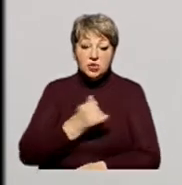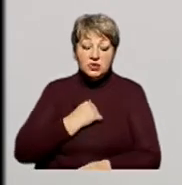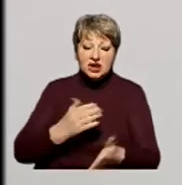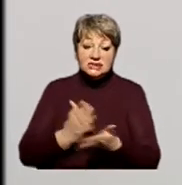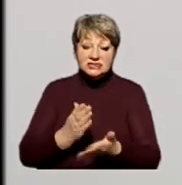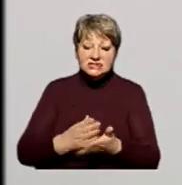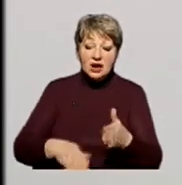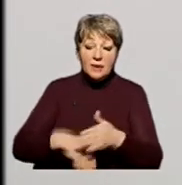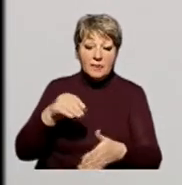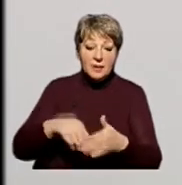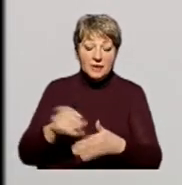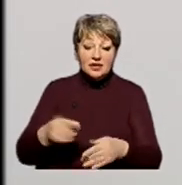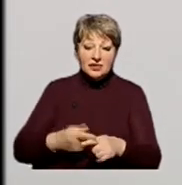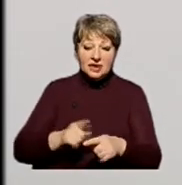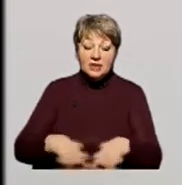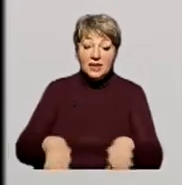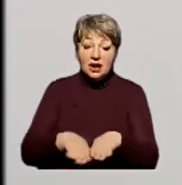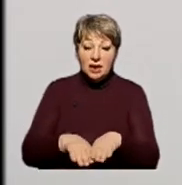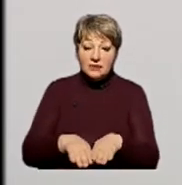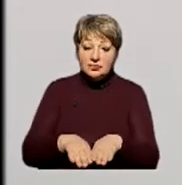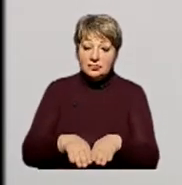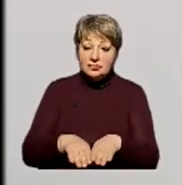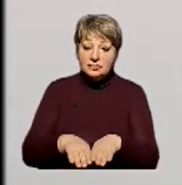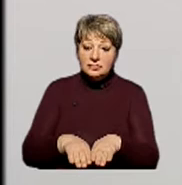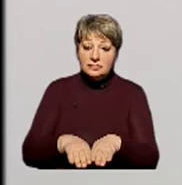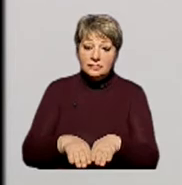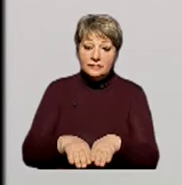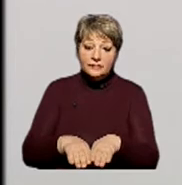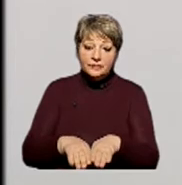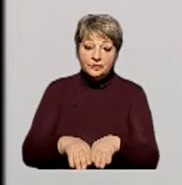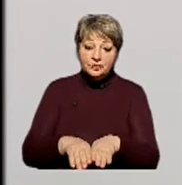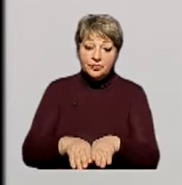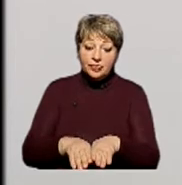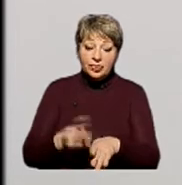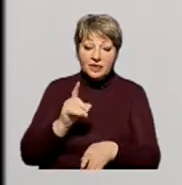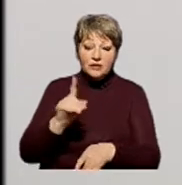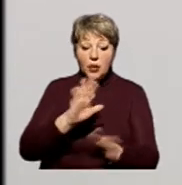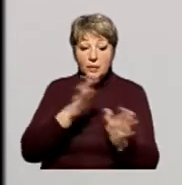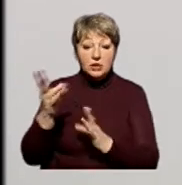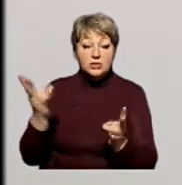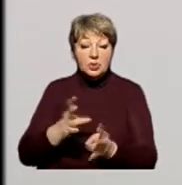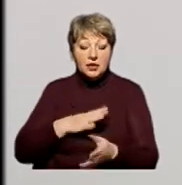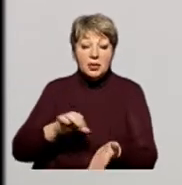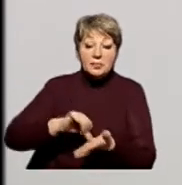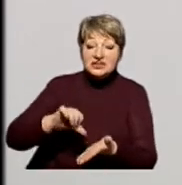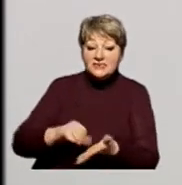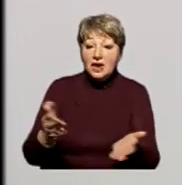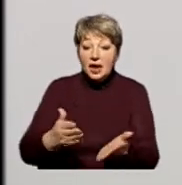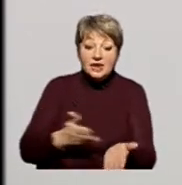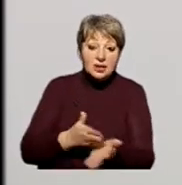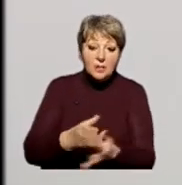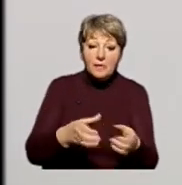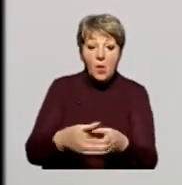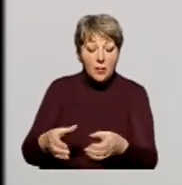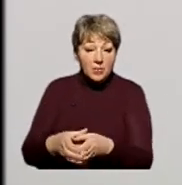виборчої електоральної системи така, що на той момент потрібно було представляти якісь політичні